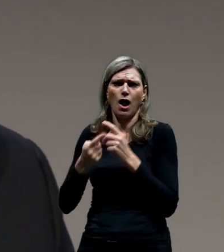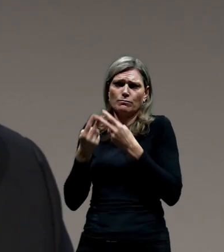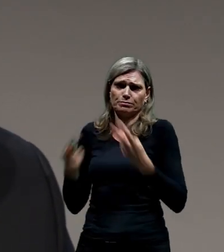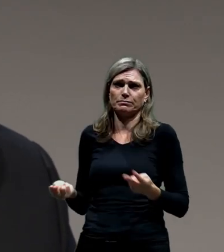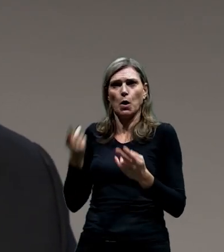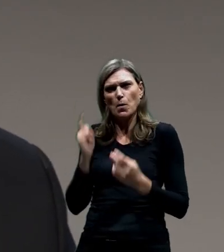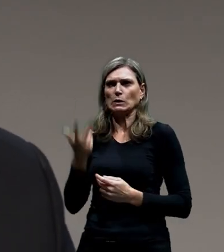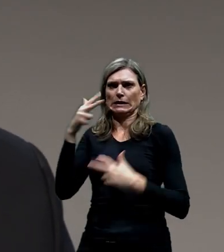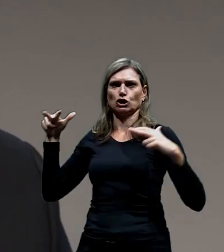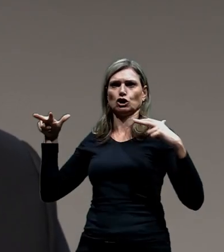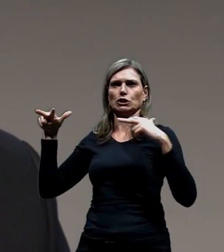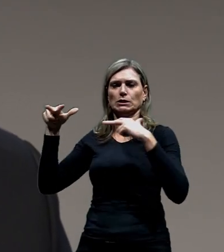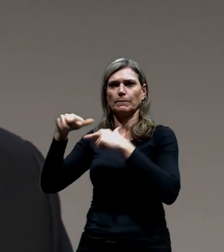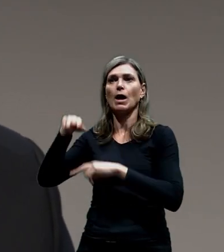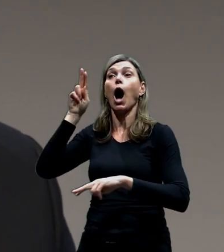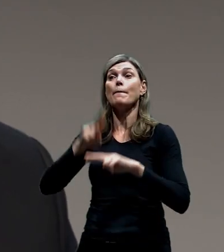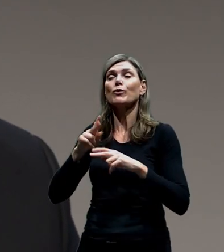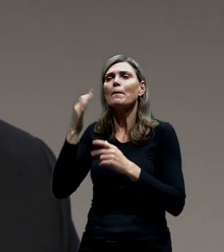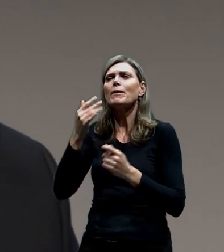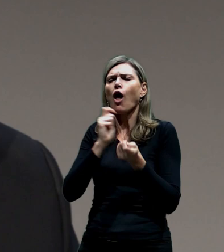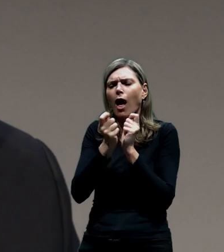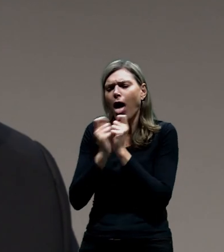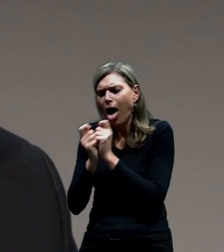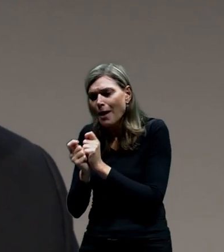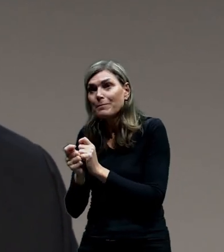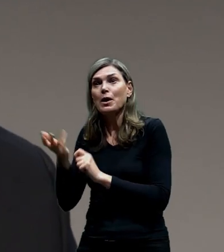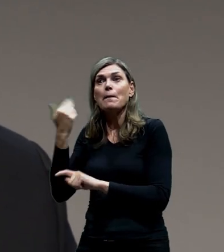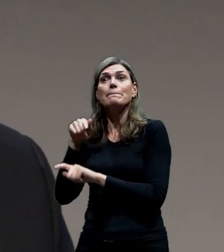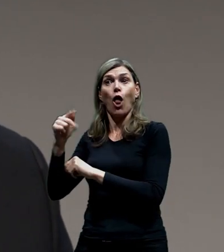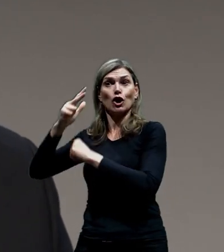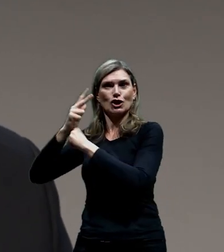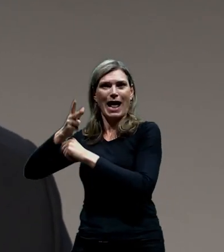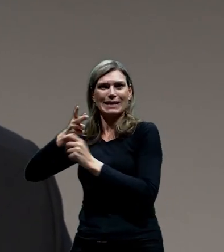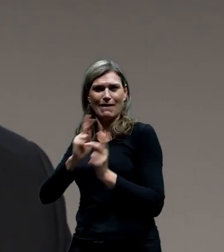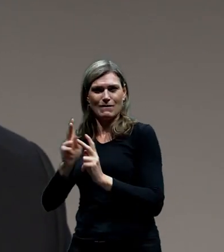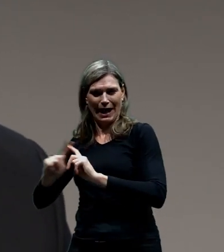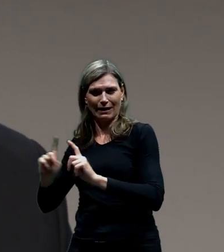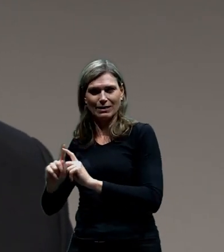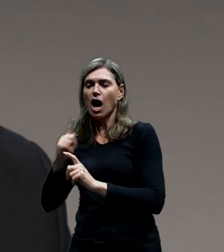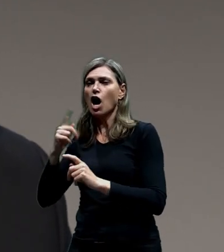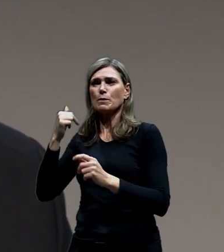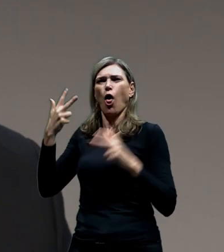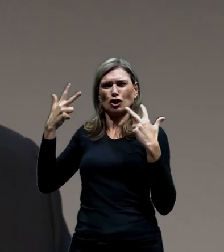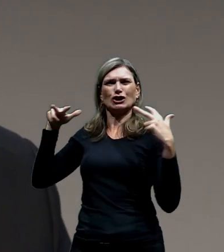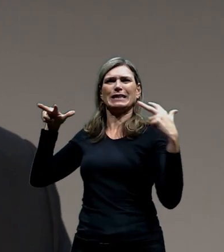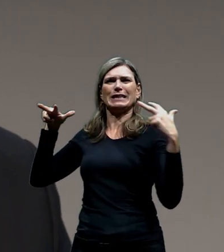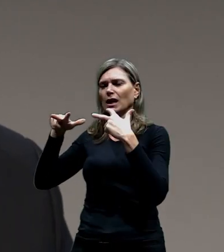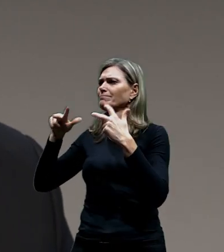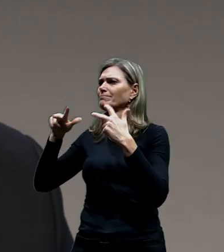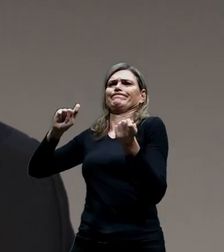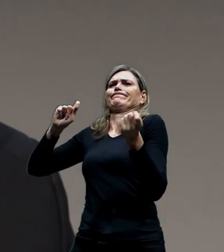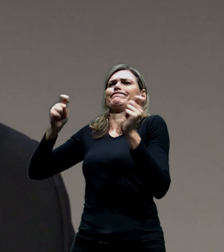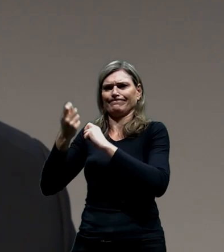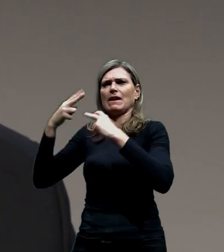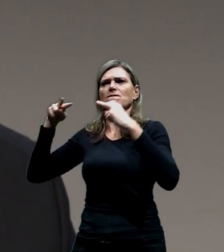podstatě se to ukázalo v té variantě 13, kde jsme ty pruhy zase zredukovali zpátky tak, aby ta ražba byla maximálně třípruhová